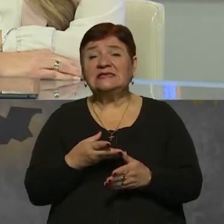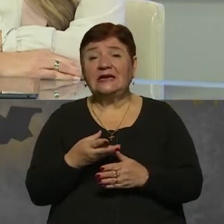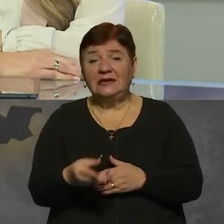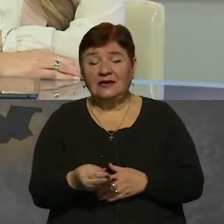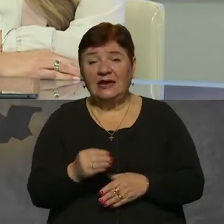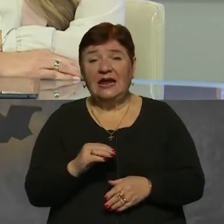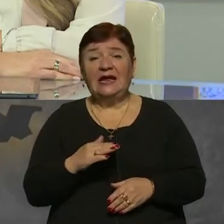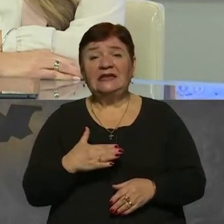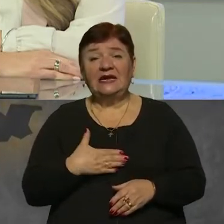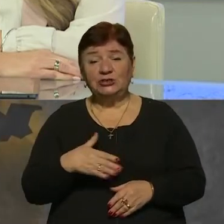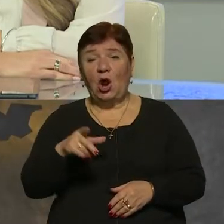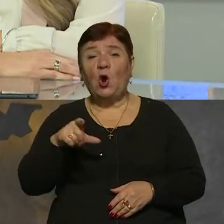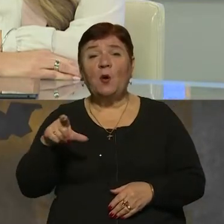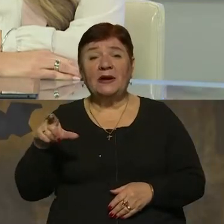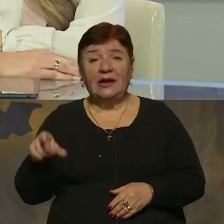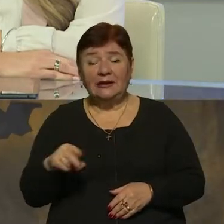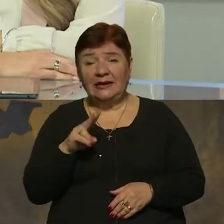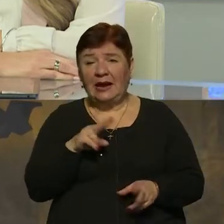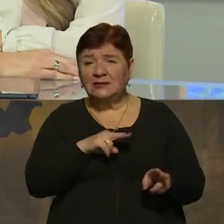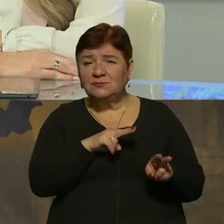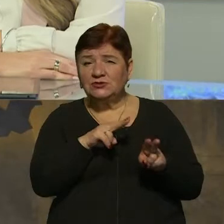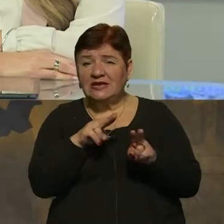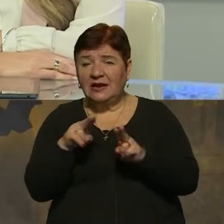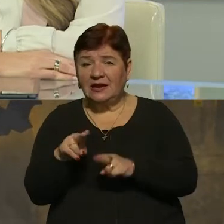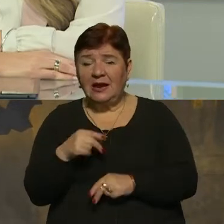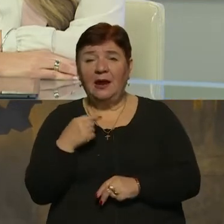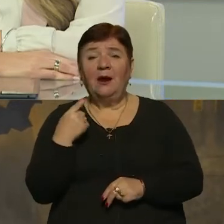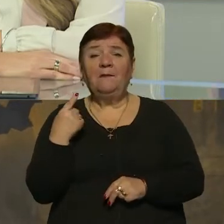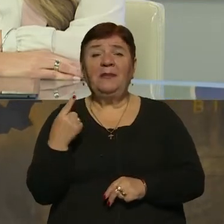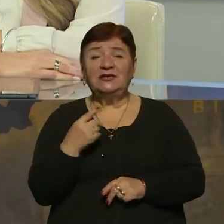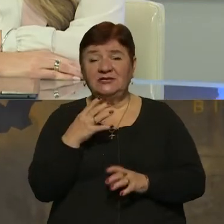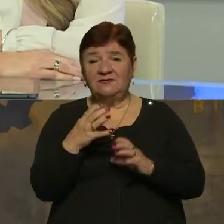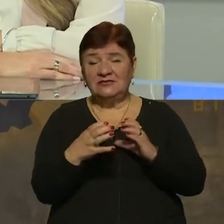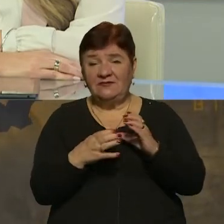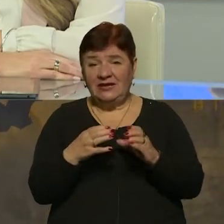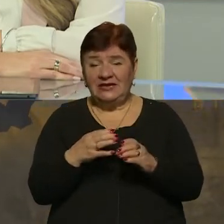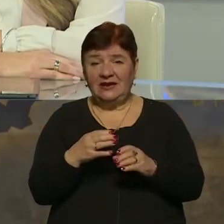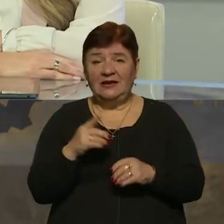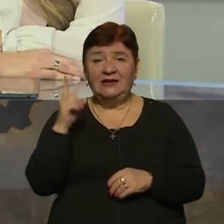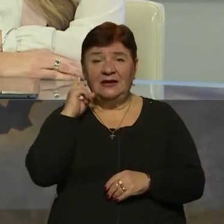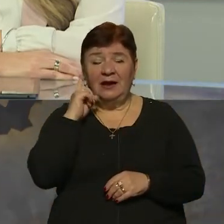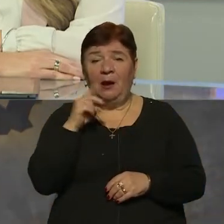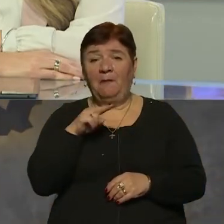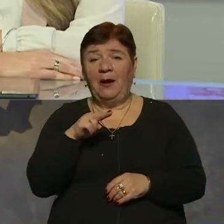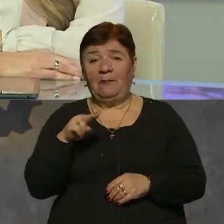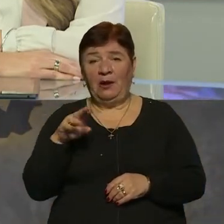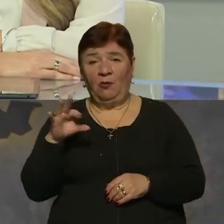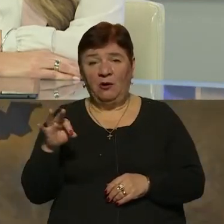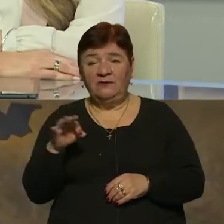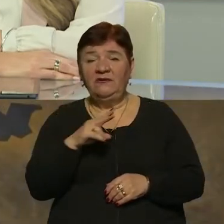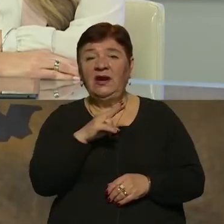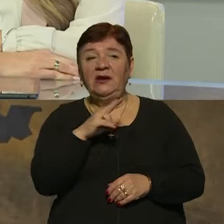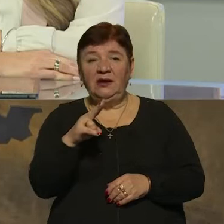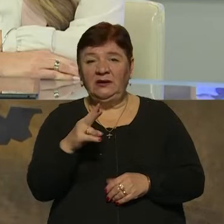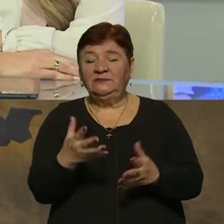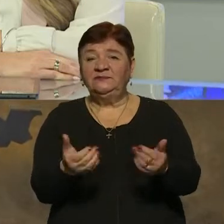це наші громадяни, як спостерігачі першої в світі мережевої системи ППО, в який